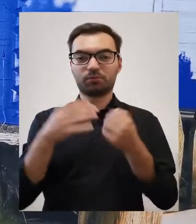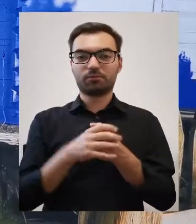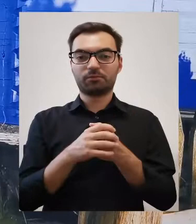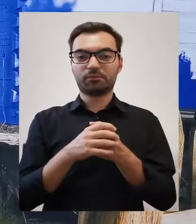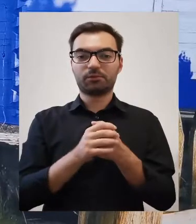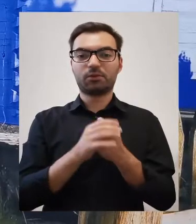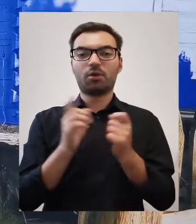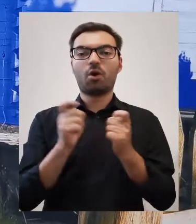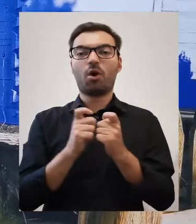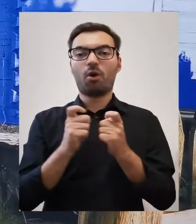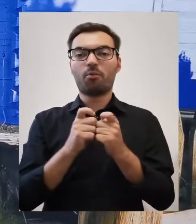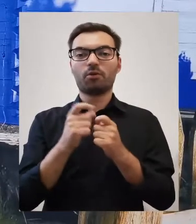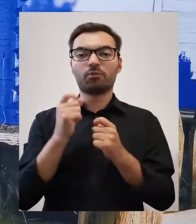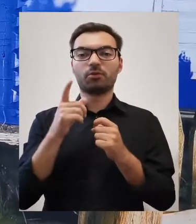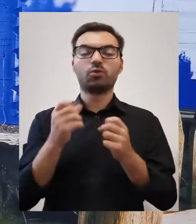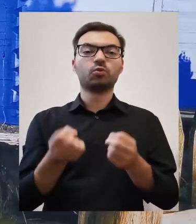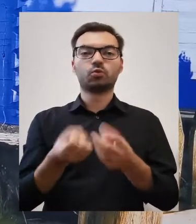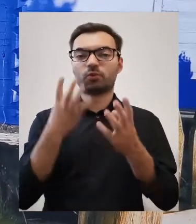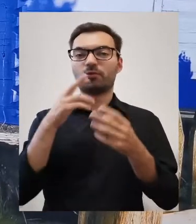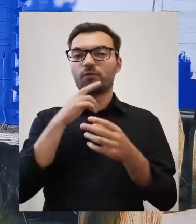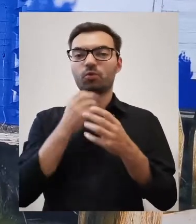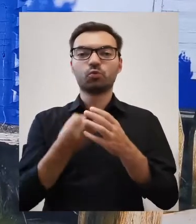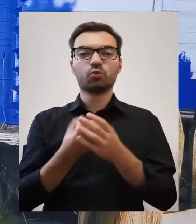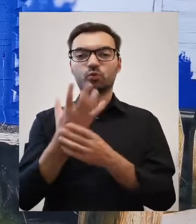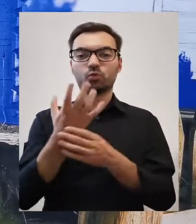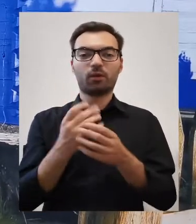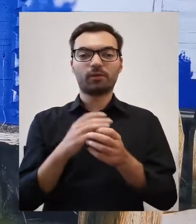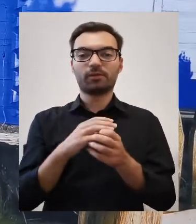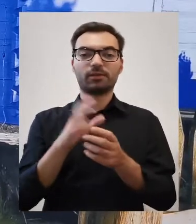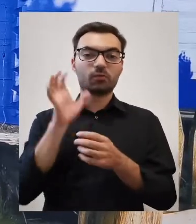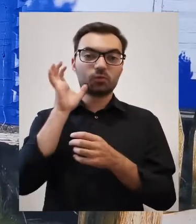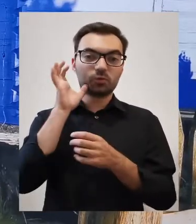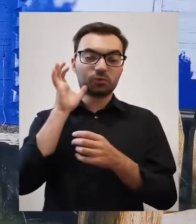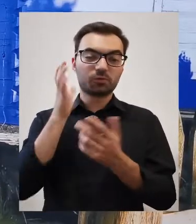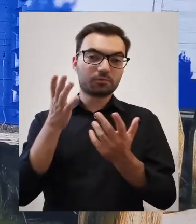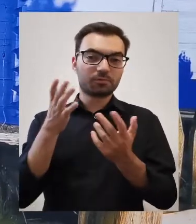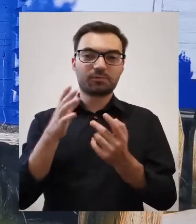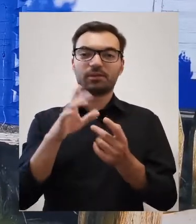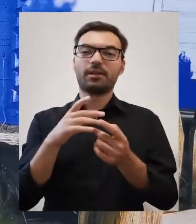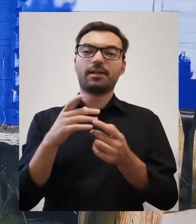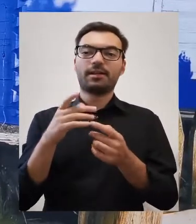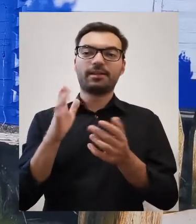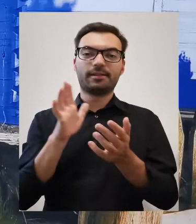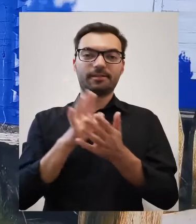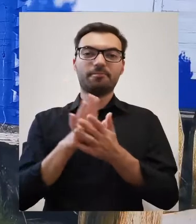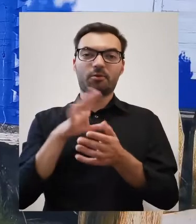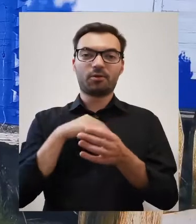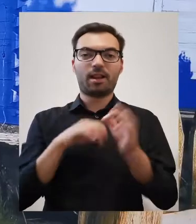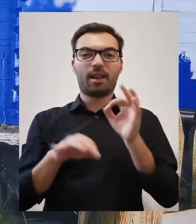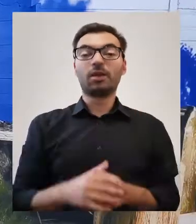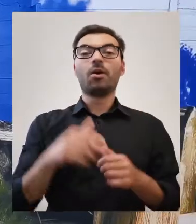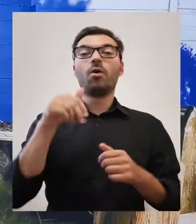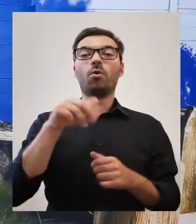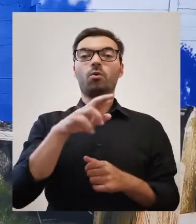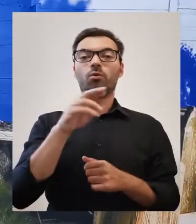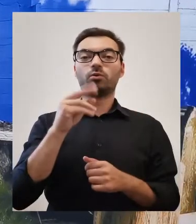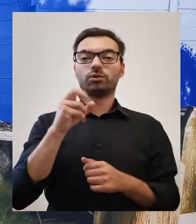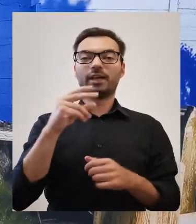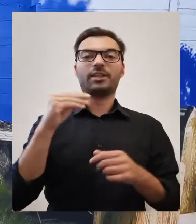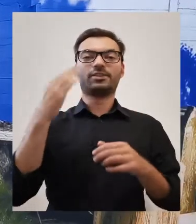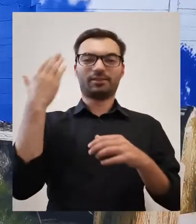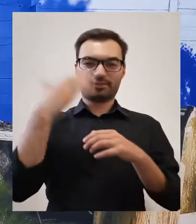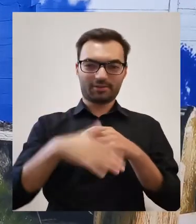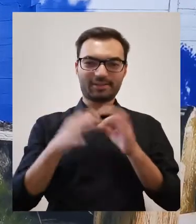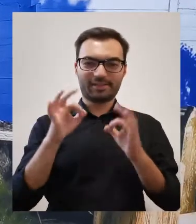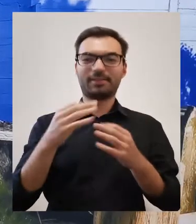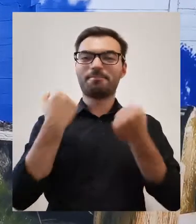No i jest obok niej cudowne źródełko, które podobno ma właściwości lecznicze. Tyle